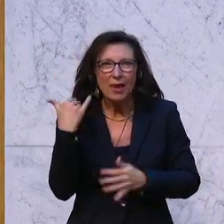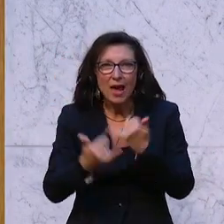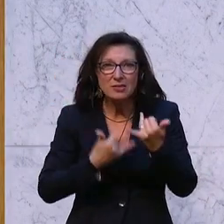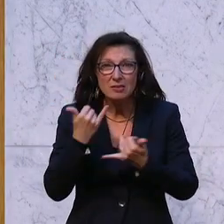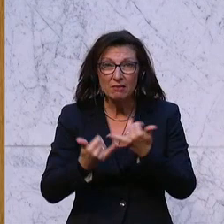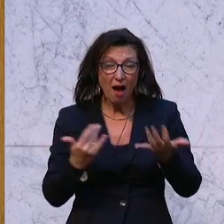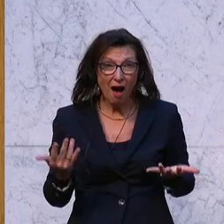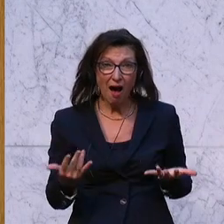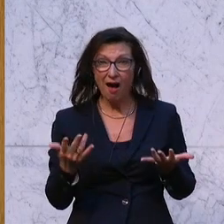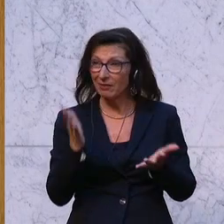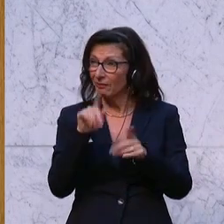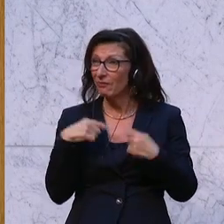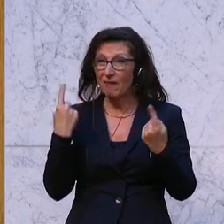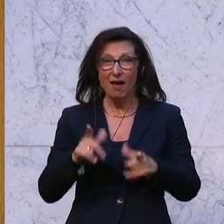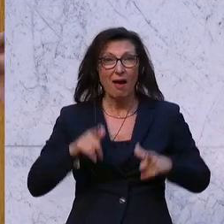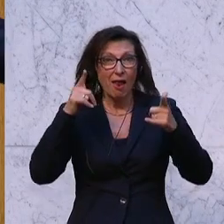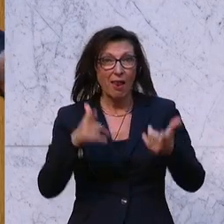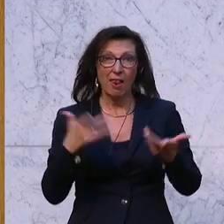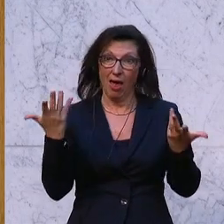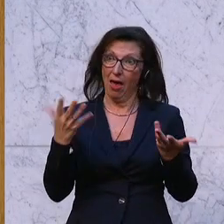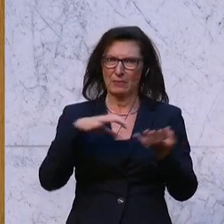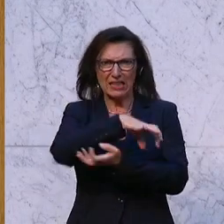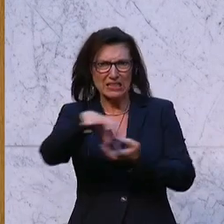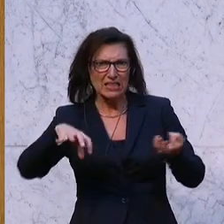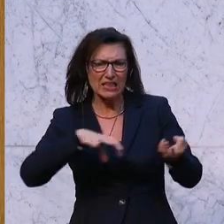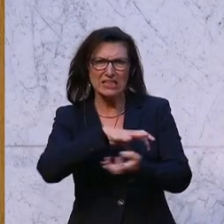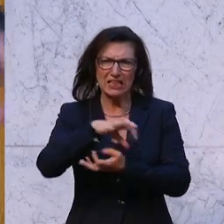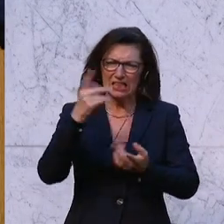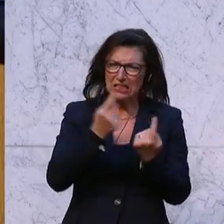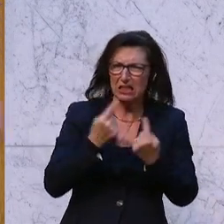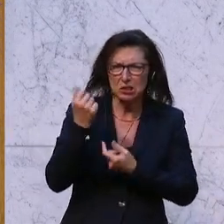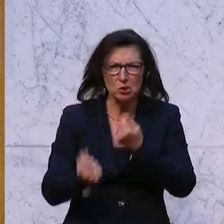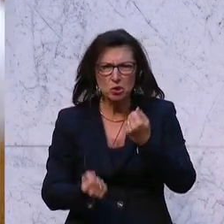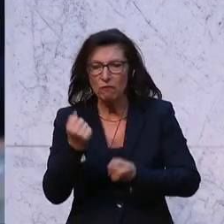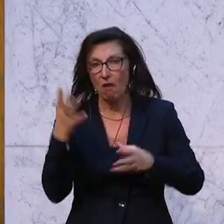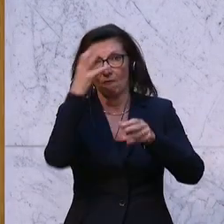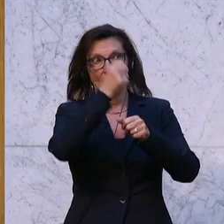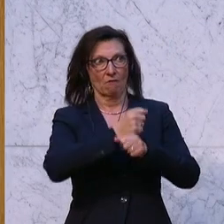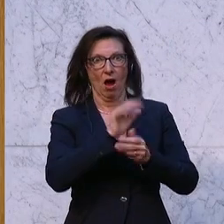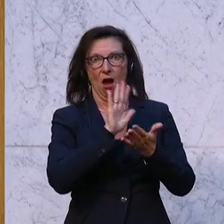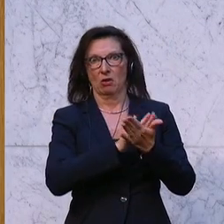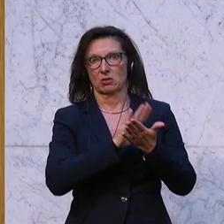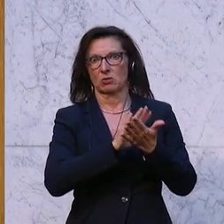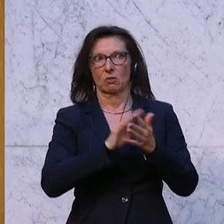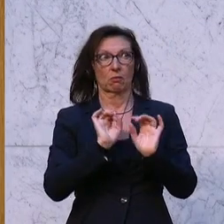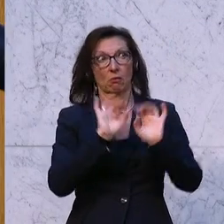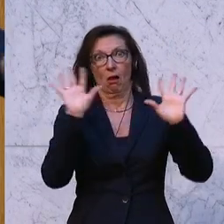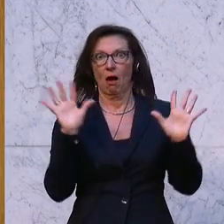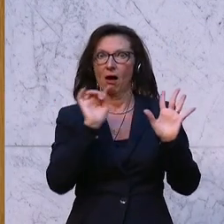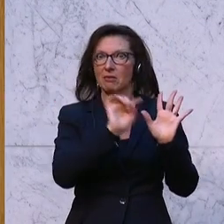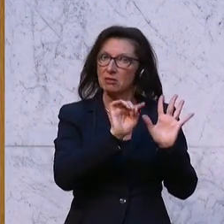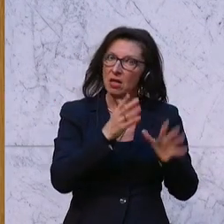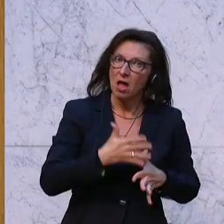krisenfest diese Verfassung gewesen ist, in sehr, sehr schwierigen Situationen, wo nachher auch Entscheidungen klargestellt werden konnten,